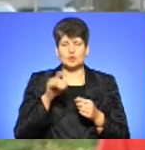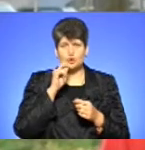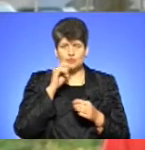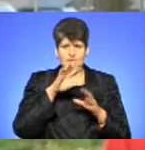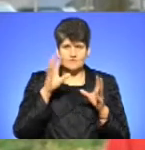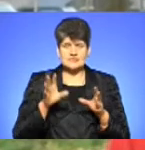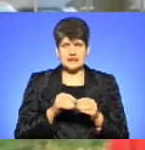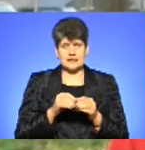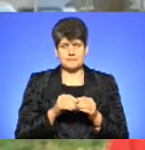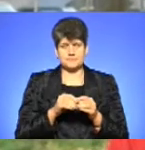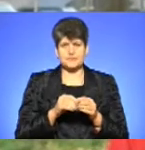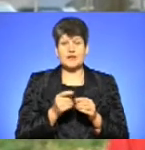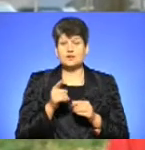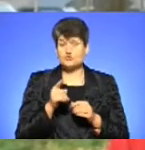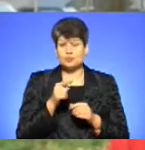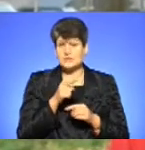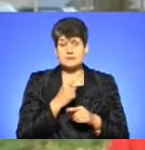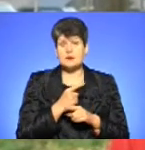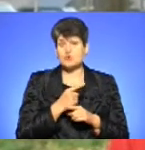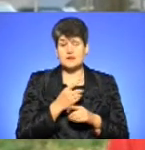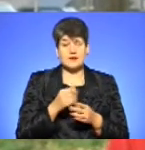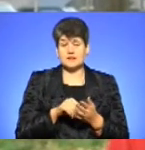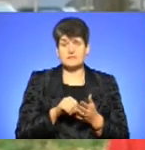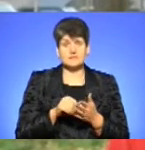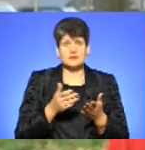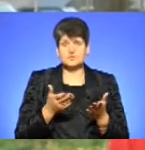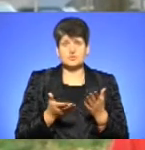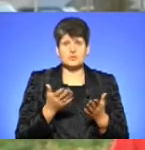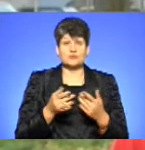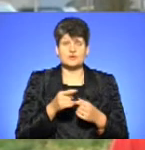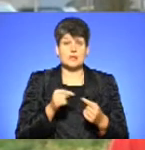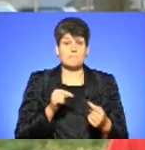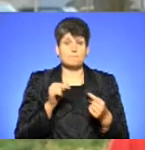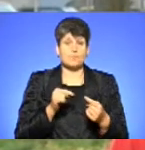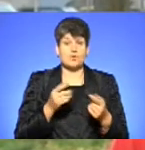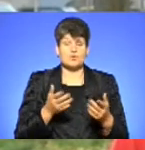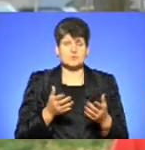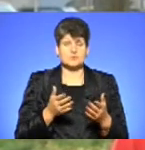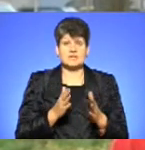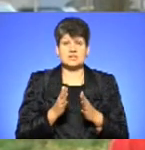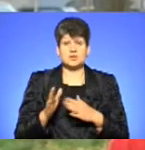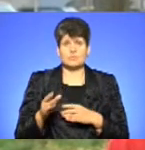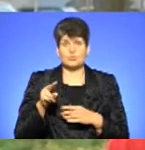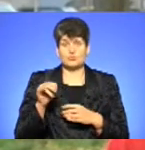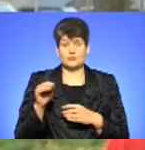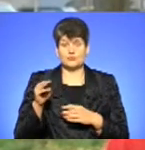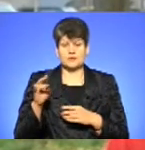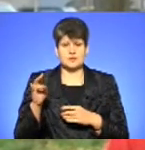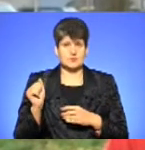взагалі. І чому їм забороняти виступ, якщо вони проти режиму Путіна і його